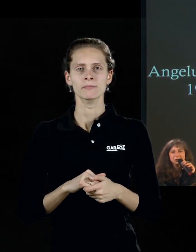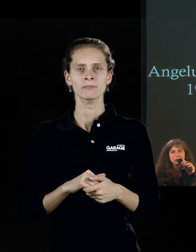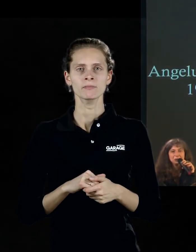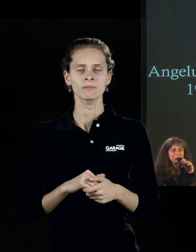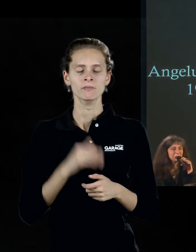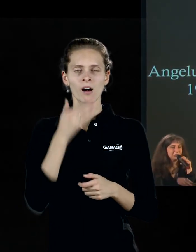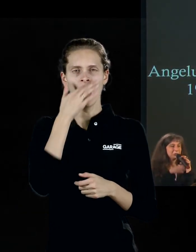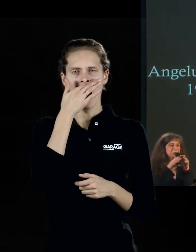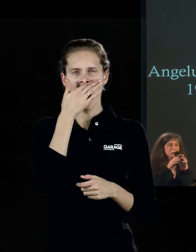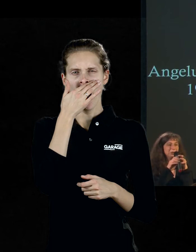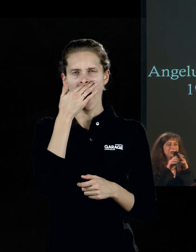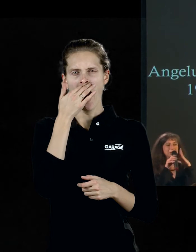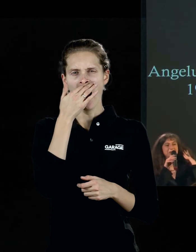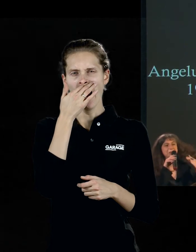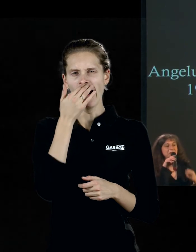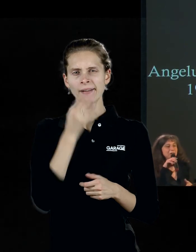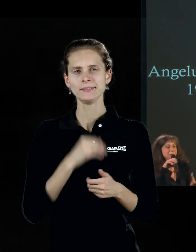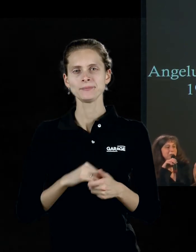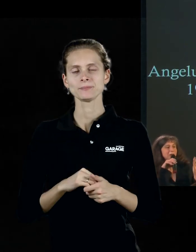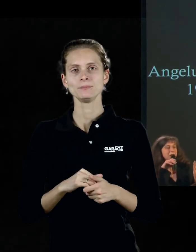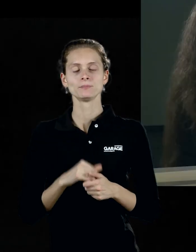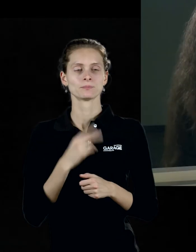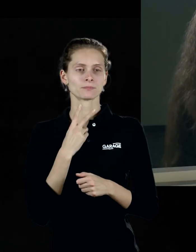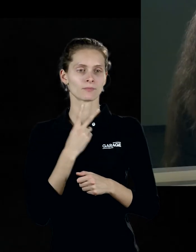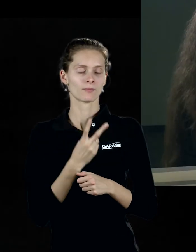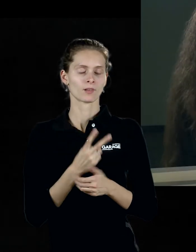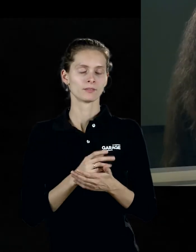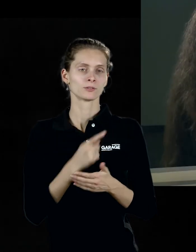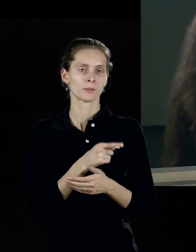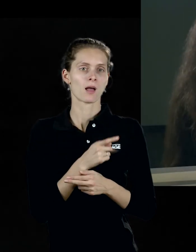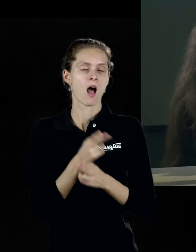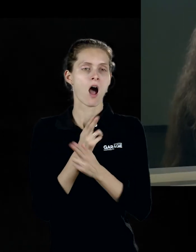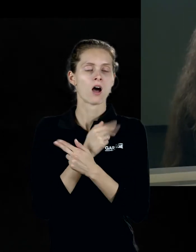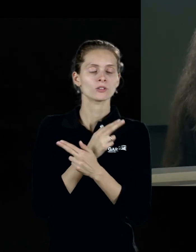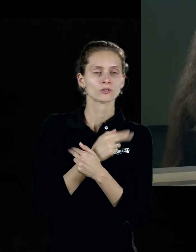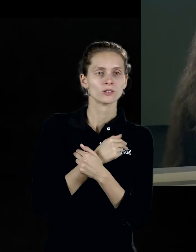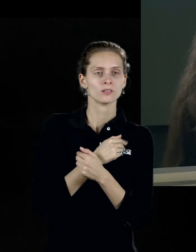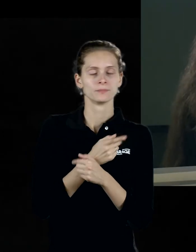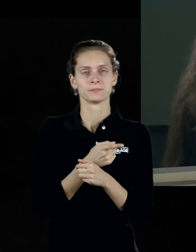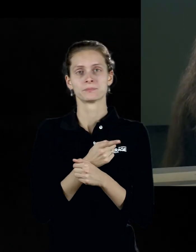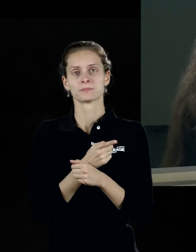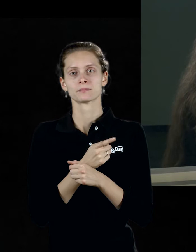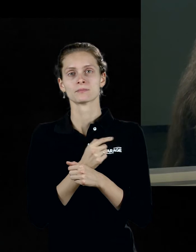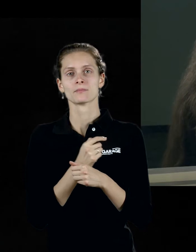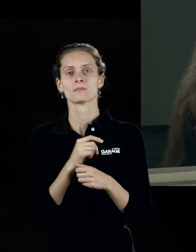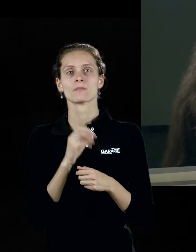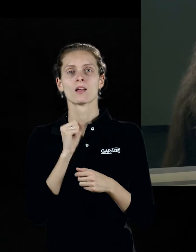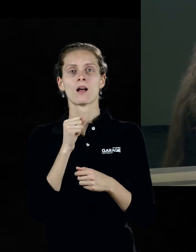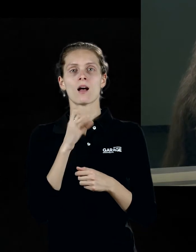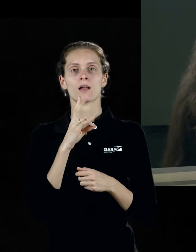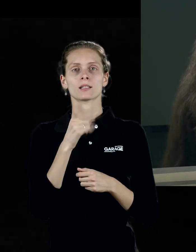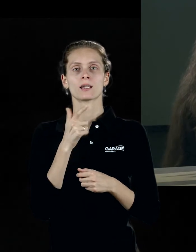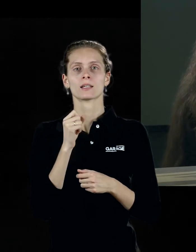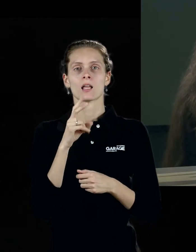прикидываются другими существами. Вот, например, этими самыми ангелами. Анджелус Новус. Работа знаменитая в том числе